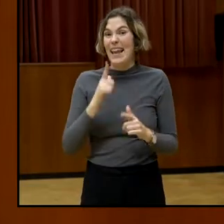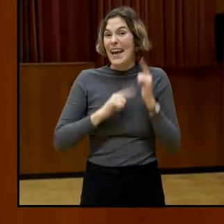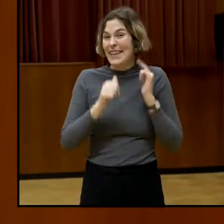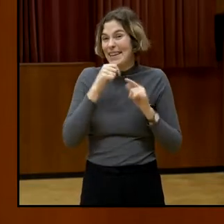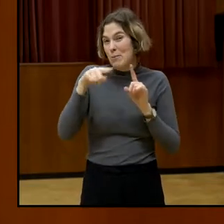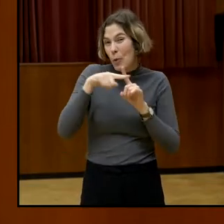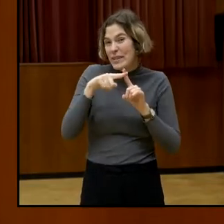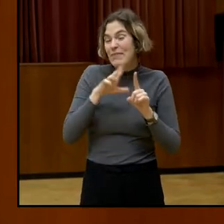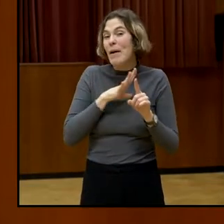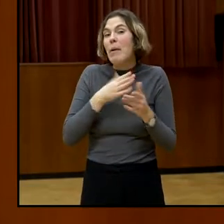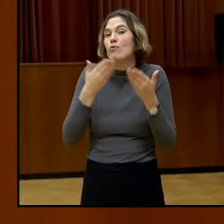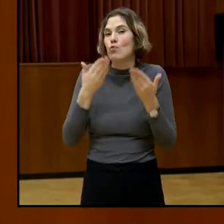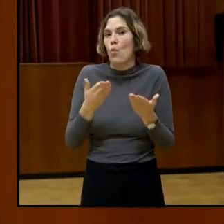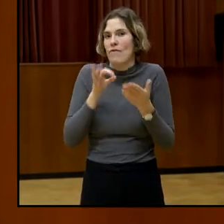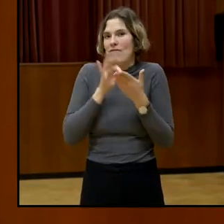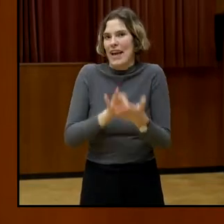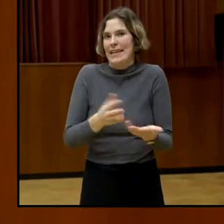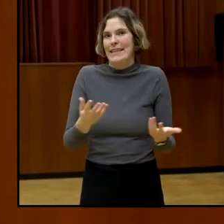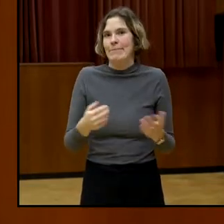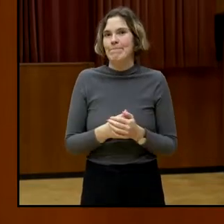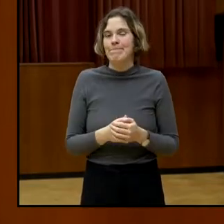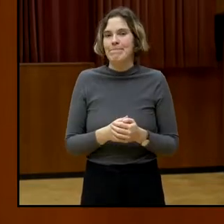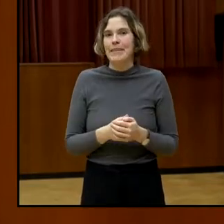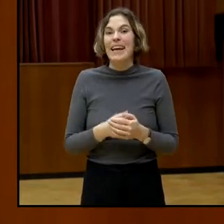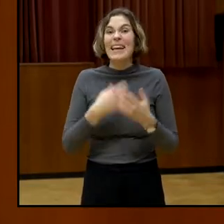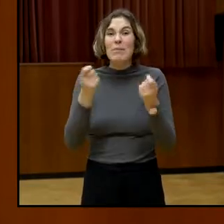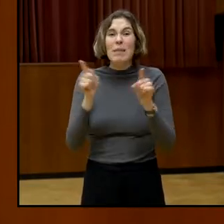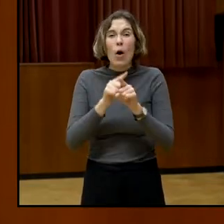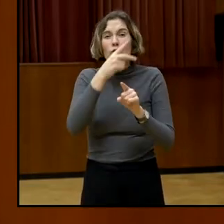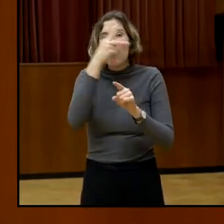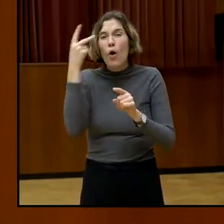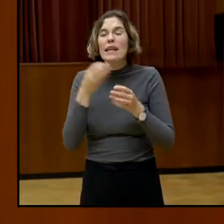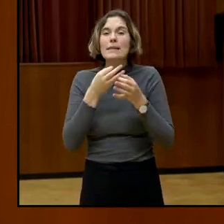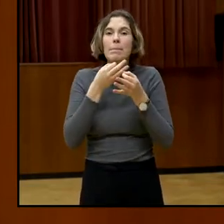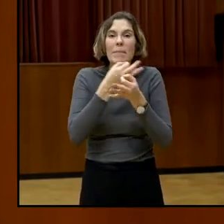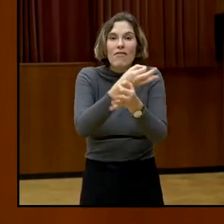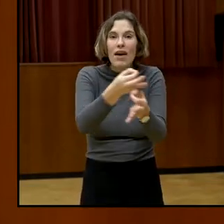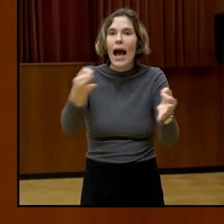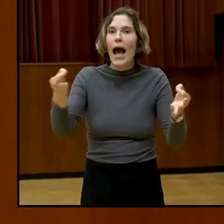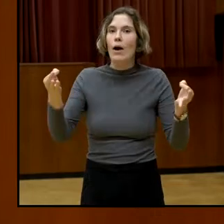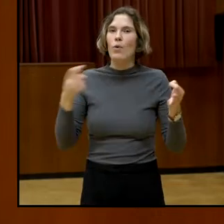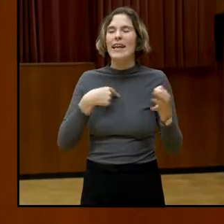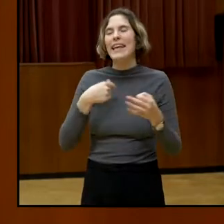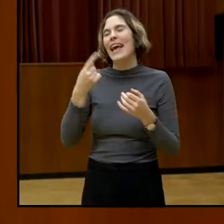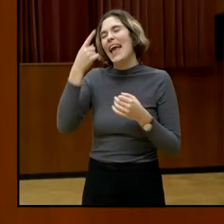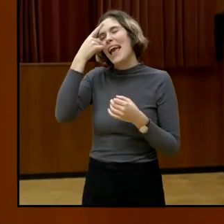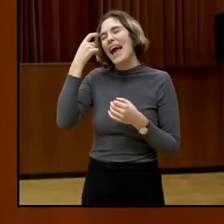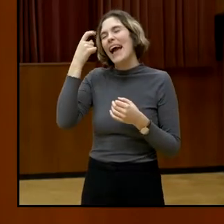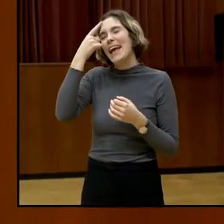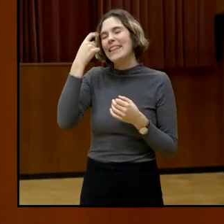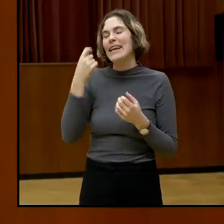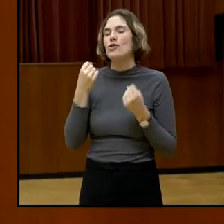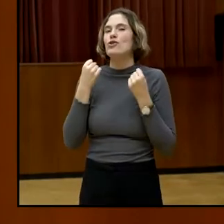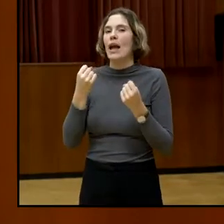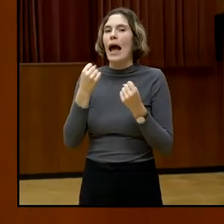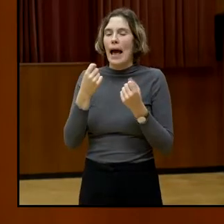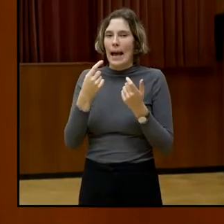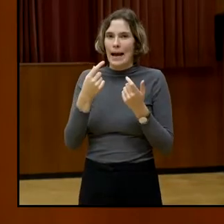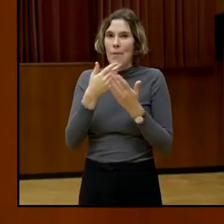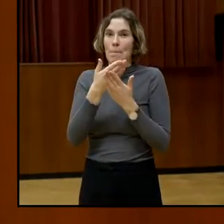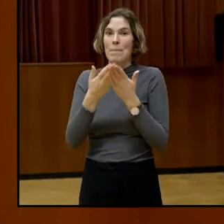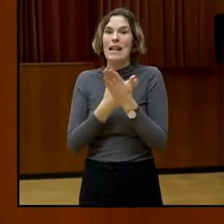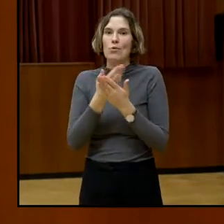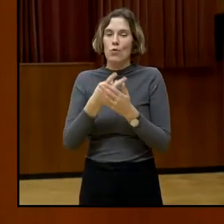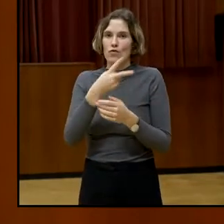Mehr kann man dazu nicht sagen, das ist politisch, es gibt auch Volksbefragungen, erinnere mich ganz stark an das Bildungsvolksbegehren, was jetzt schon länger in der Schublade